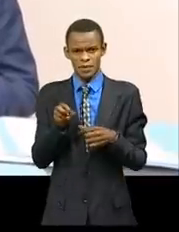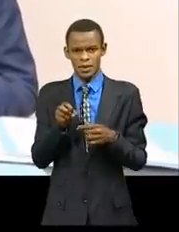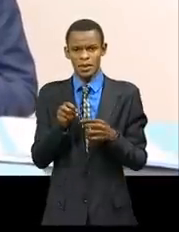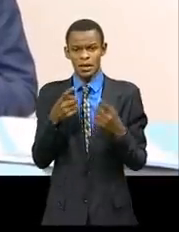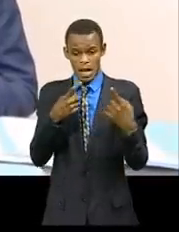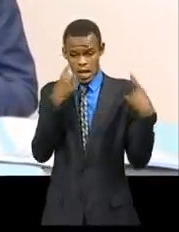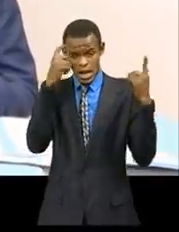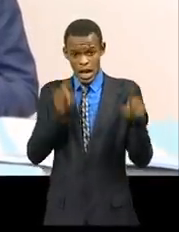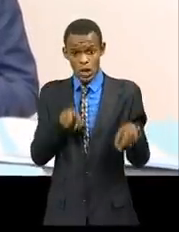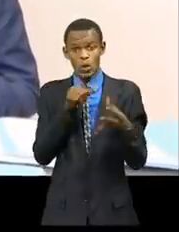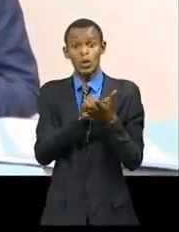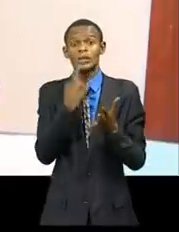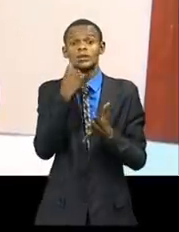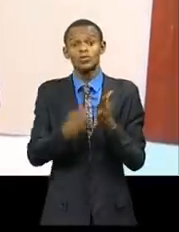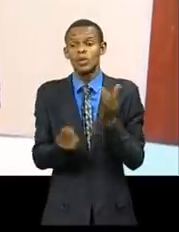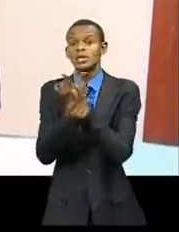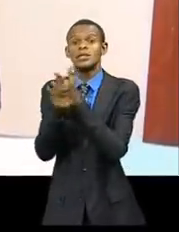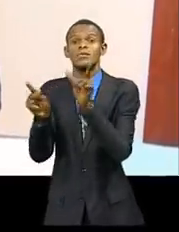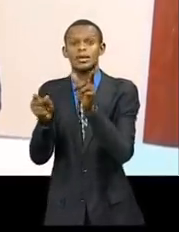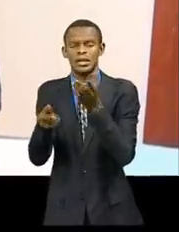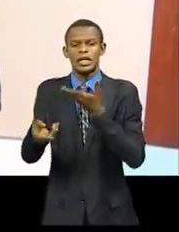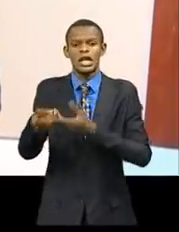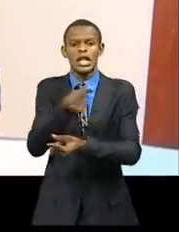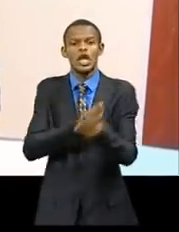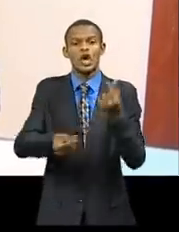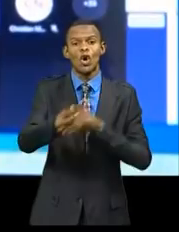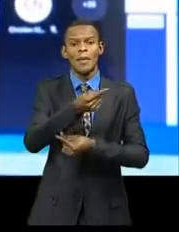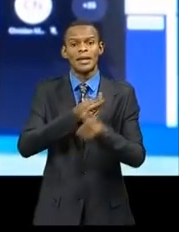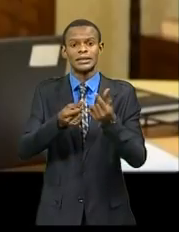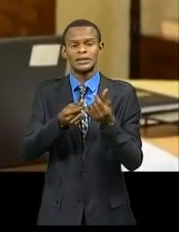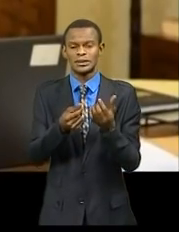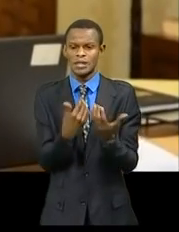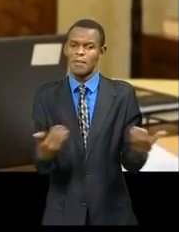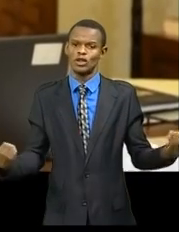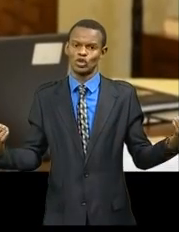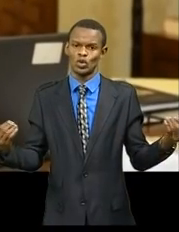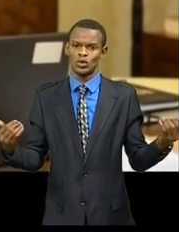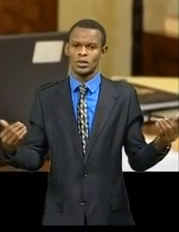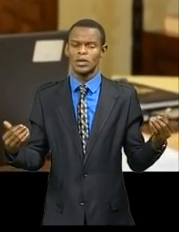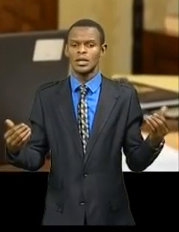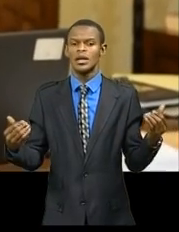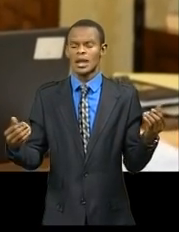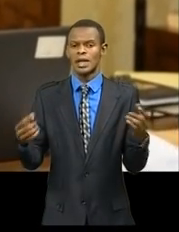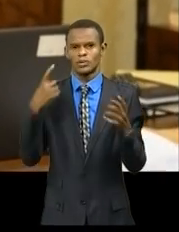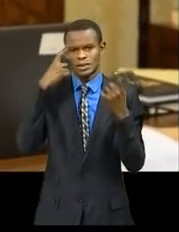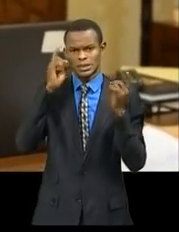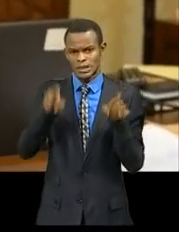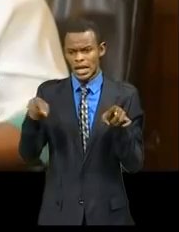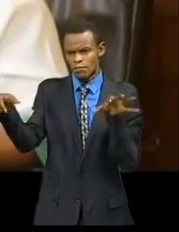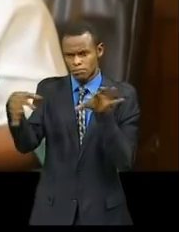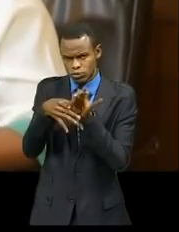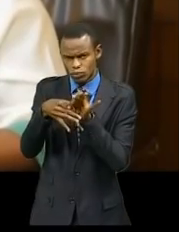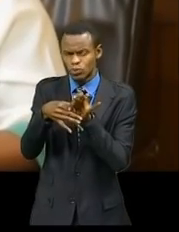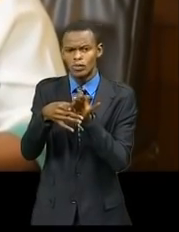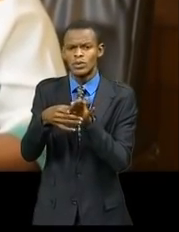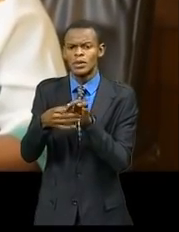intra-régional des biens et services sur la base d'arrangements commerciaux justes, mutuellement équitables et avantageux.